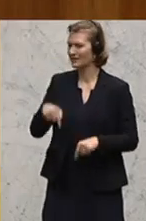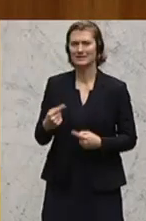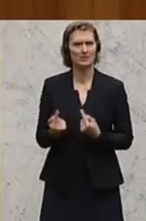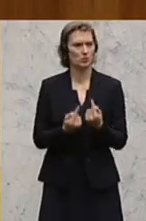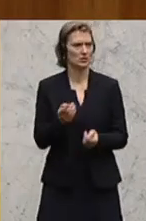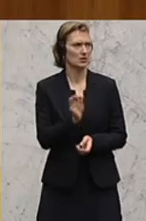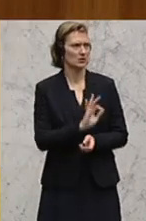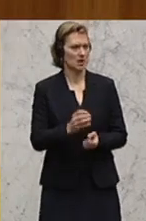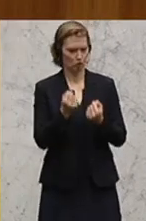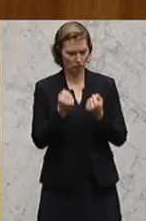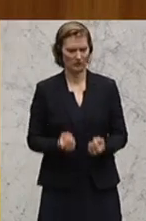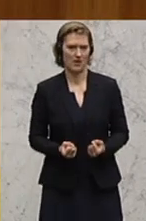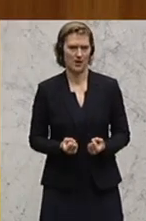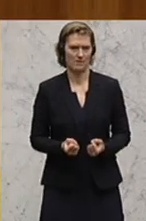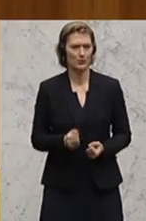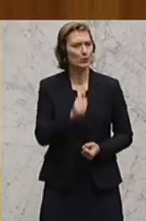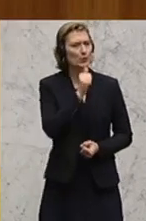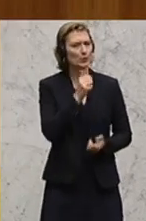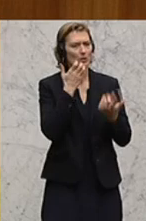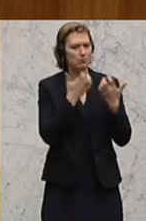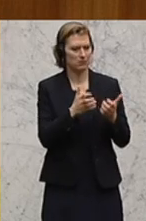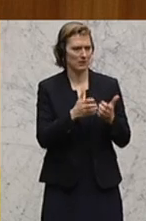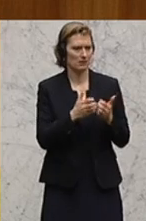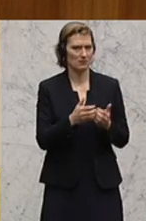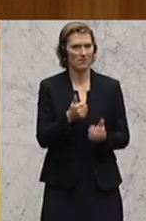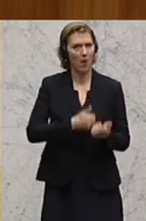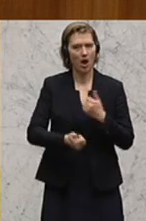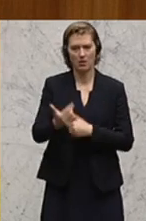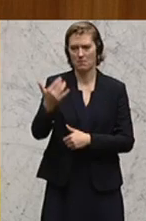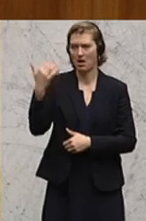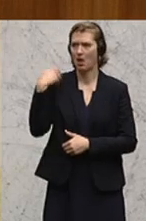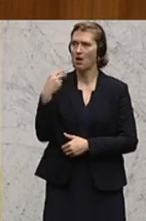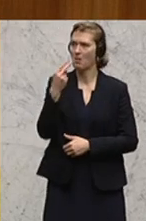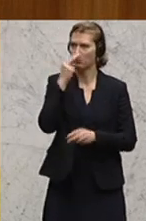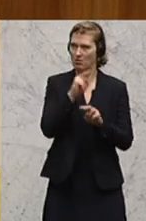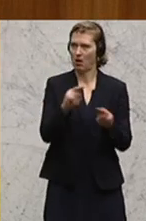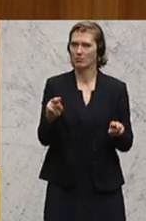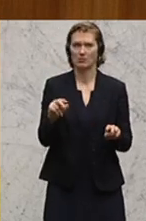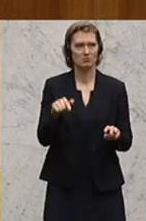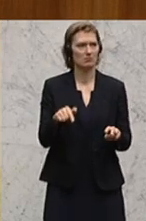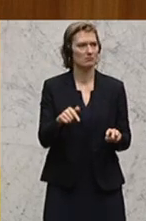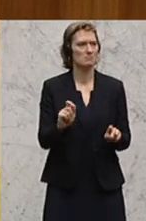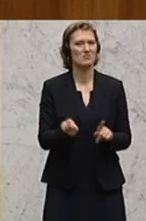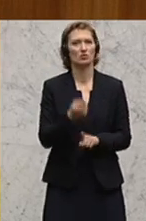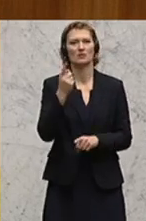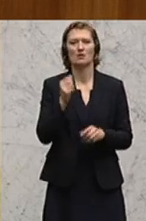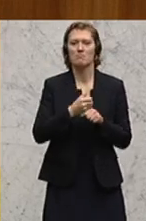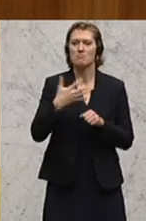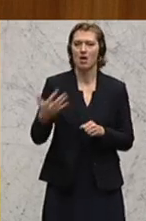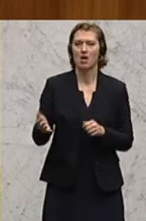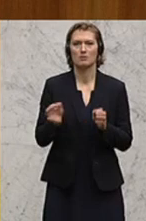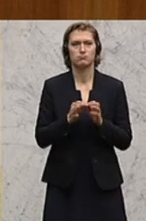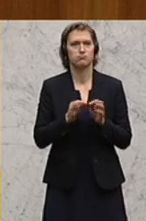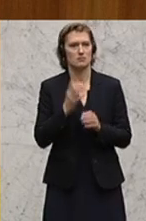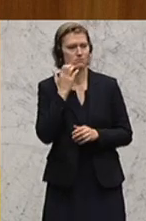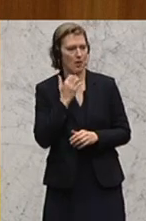Situation. Der Grüne Bericht betrachtet das letzte Jahr. Da ist es für alle schwieriger geworden. Die Bergbauern, die Biobauern haben es noch ein